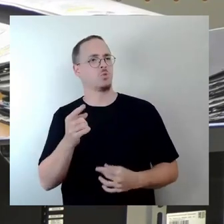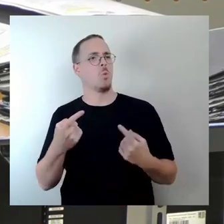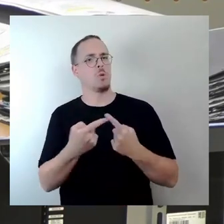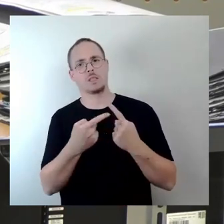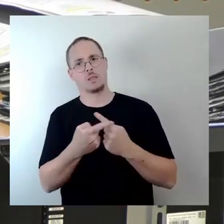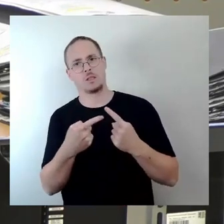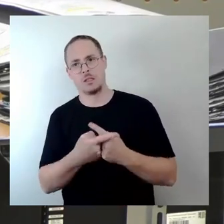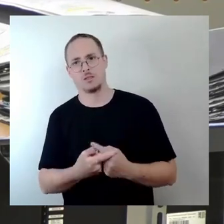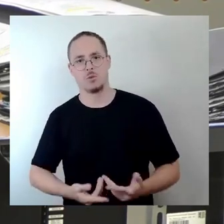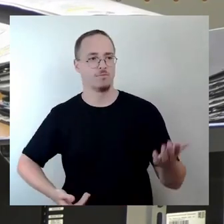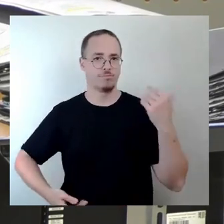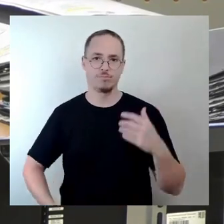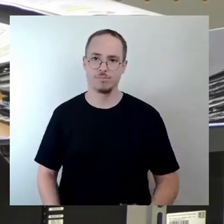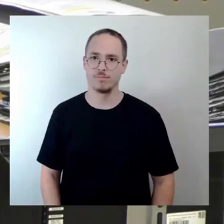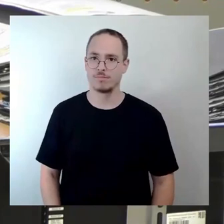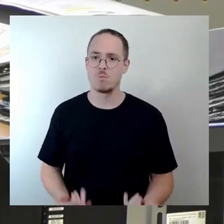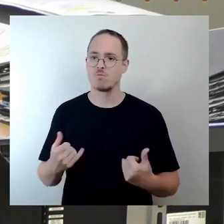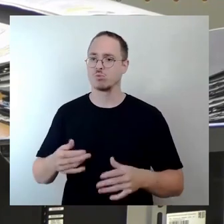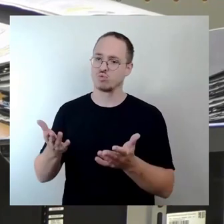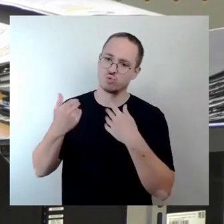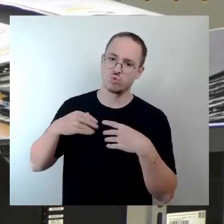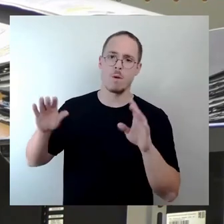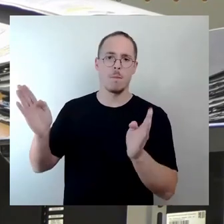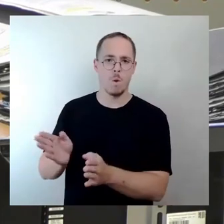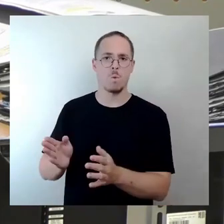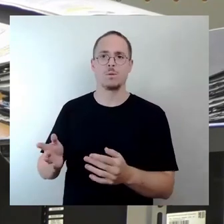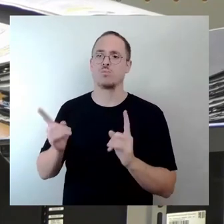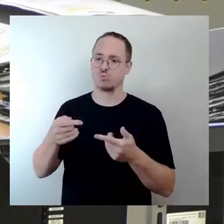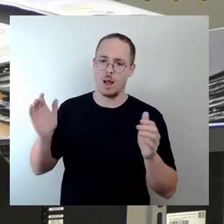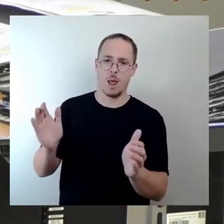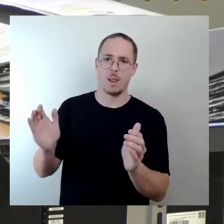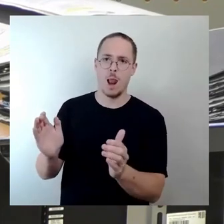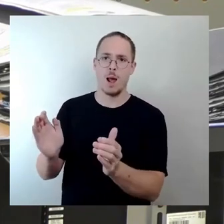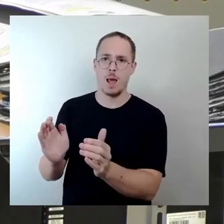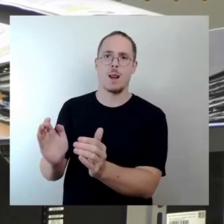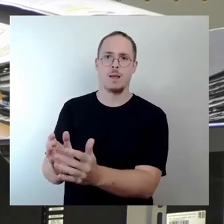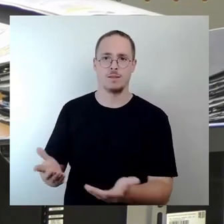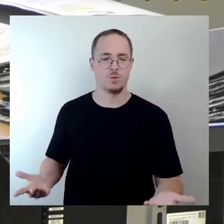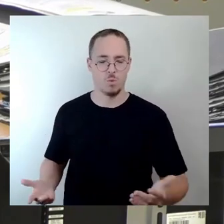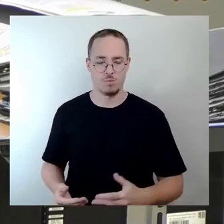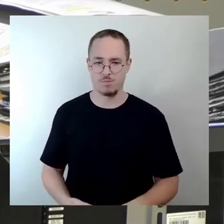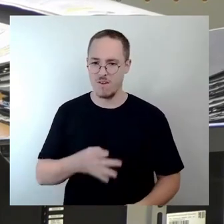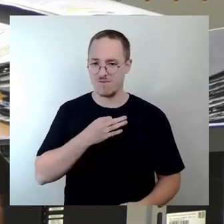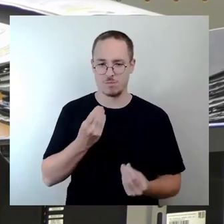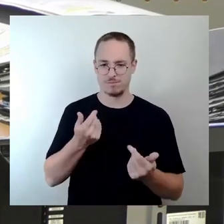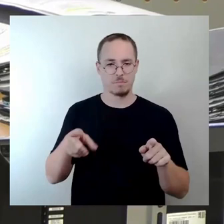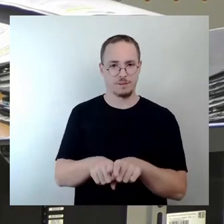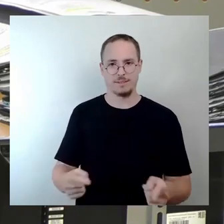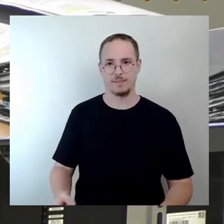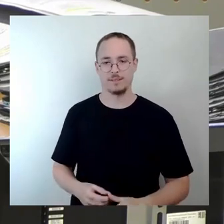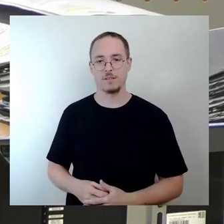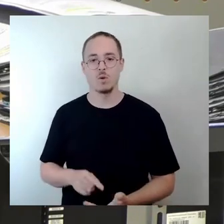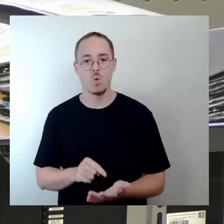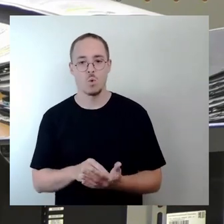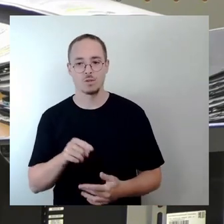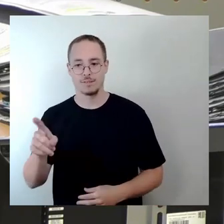muss das Ganze zurückbauen, es muss kleiner werden, ist aus meiner Sicht völliger Quatsch. Denn auch der Badebetrieb, der momentan illegal